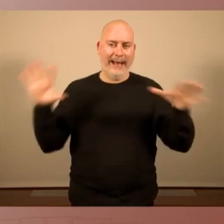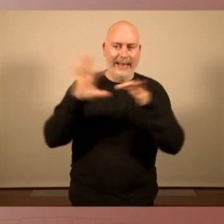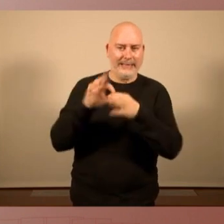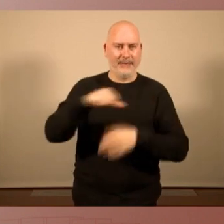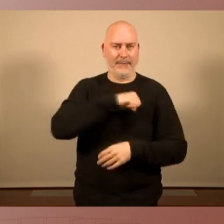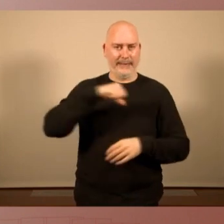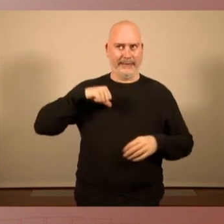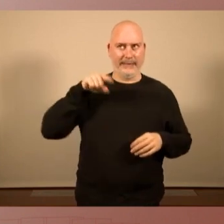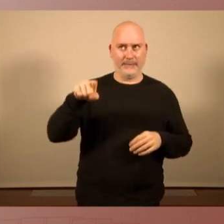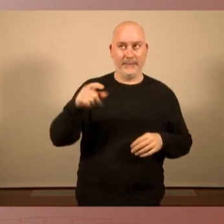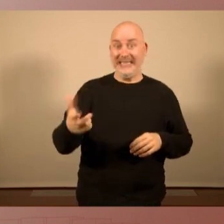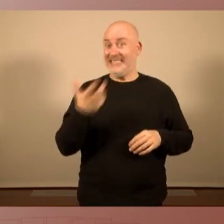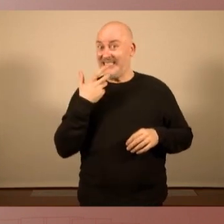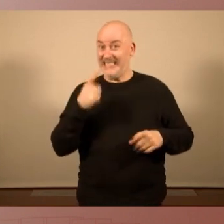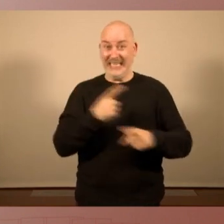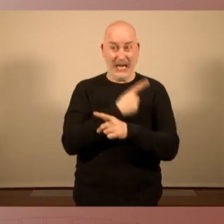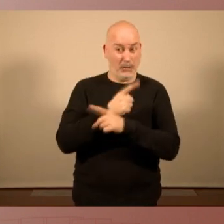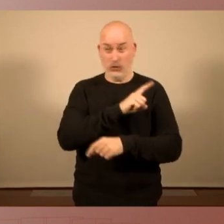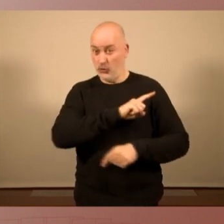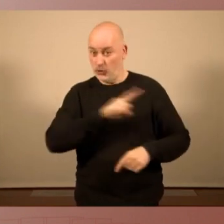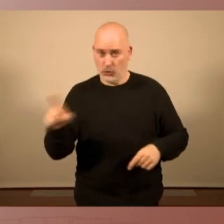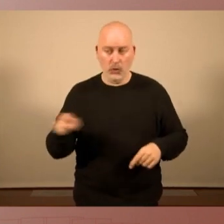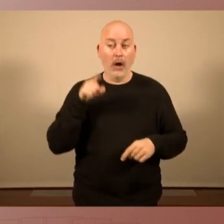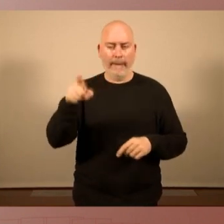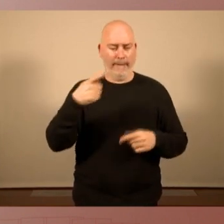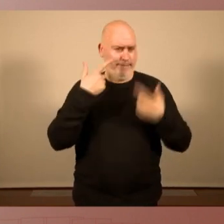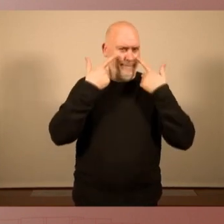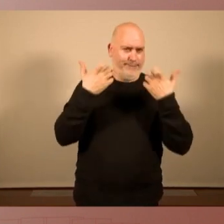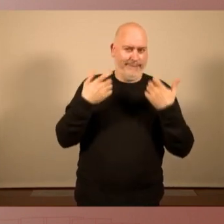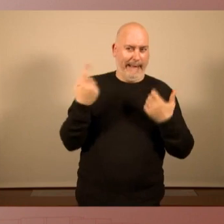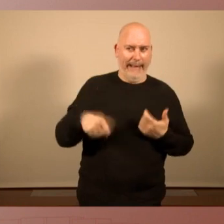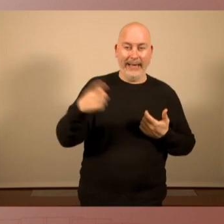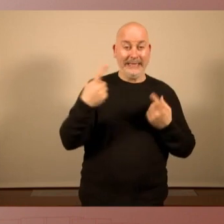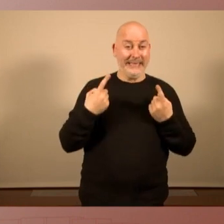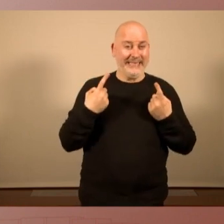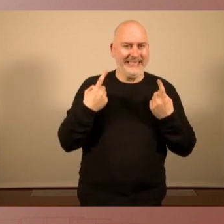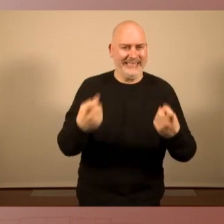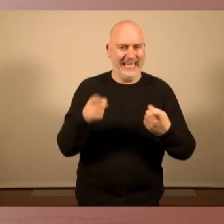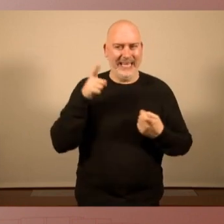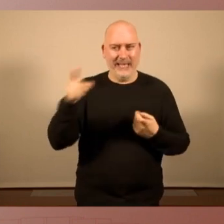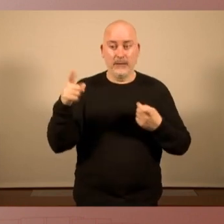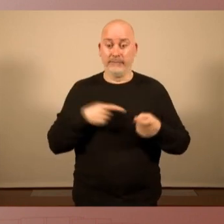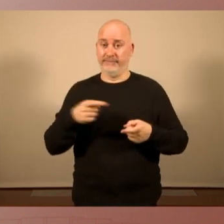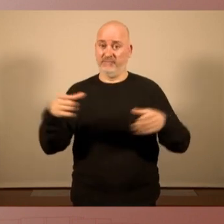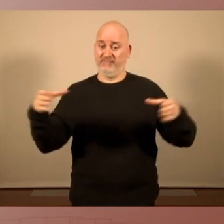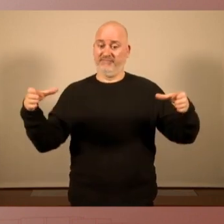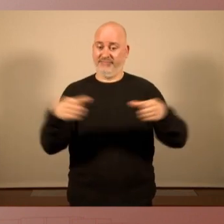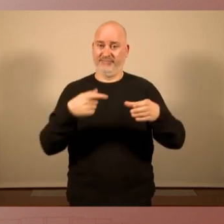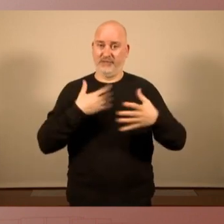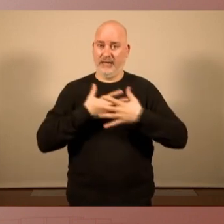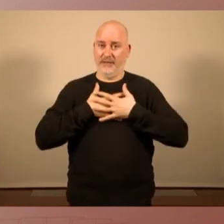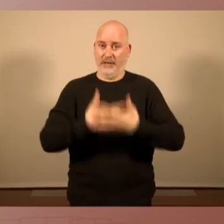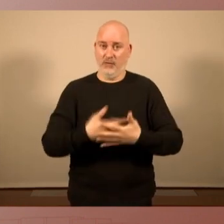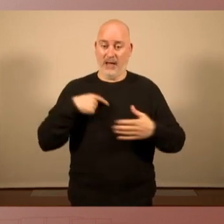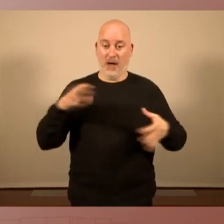Si no estiguessin nerviosos, no estarien amb aquesta necessitat de criminalitzar una formació com és la candidatura d